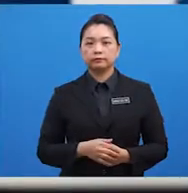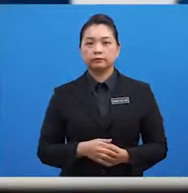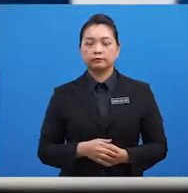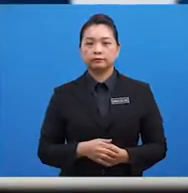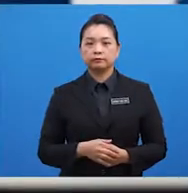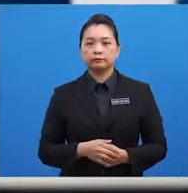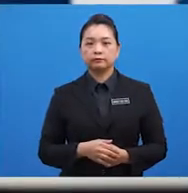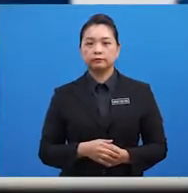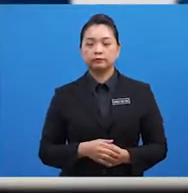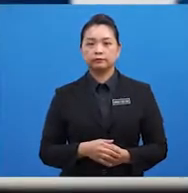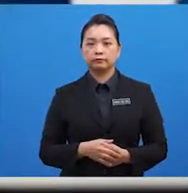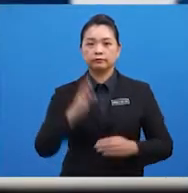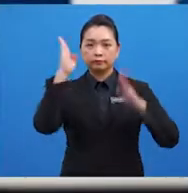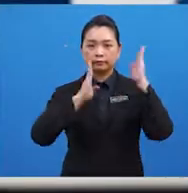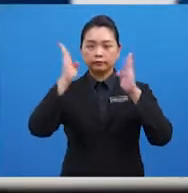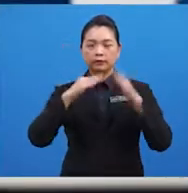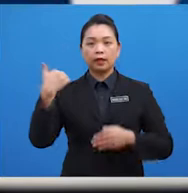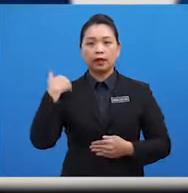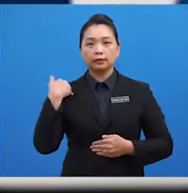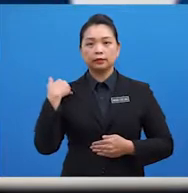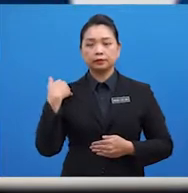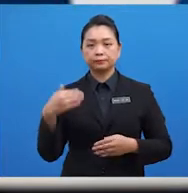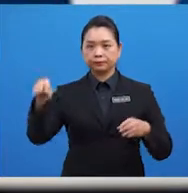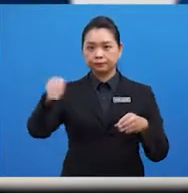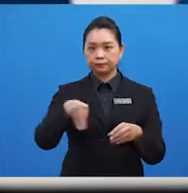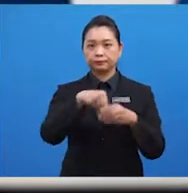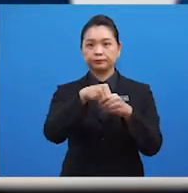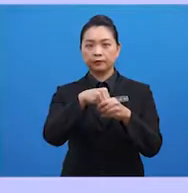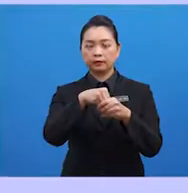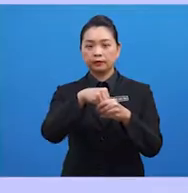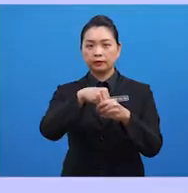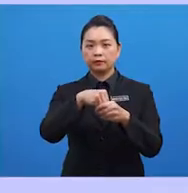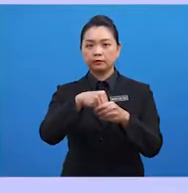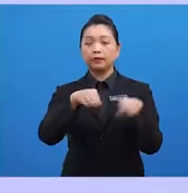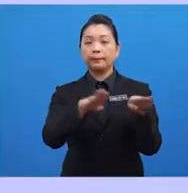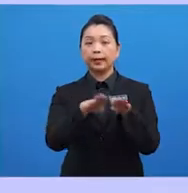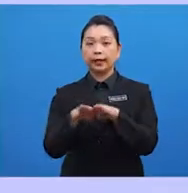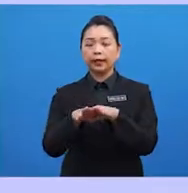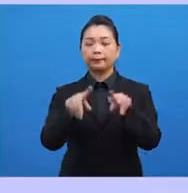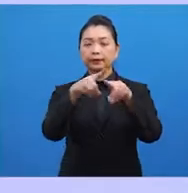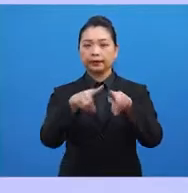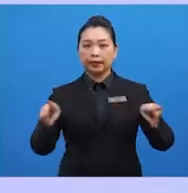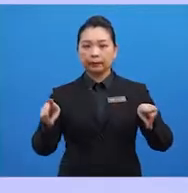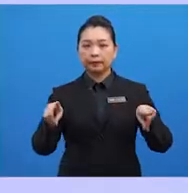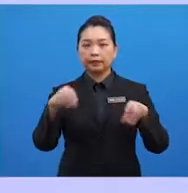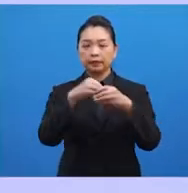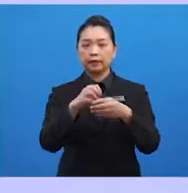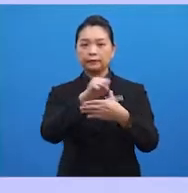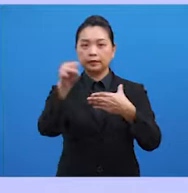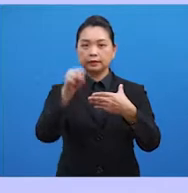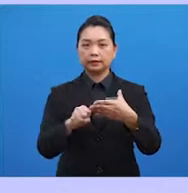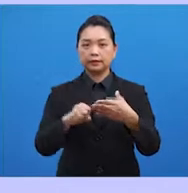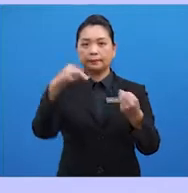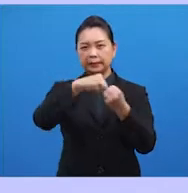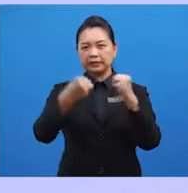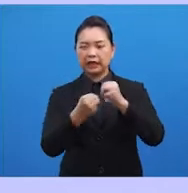Selain itu, Malaysia turut juga melibatkan diri sebagai pendamai dalam menyelesaikan konflik dalaman